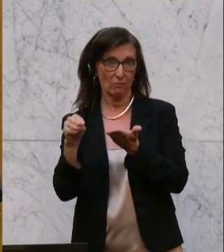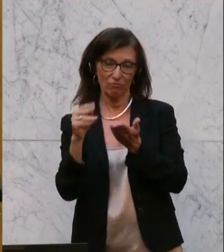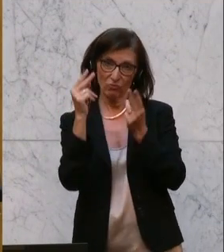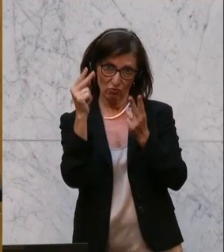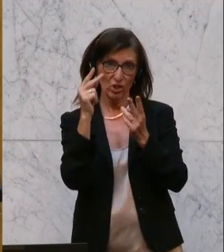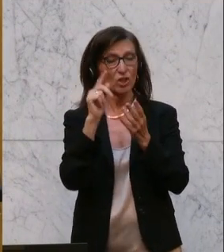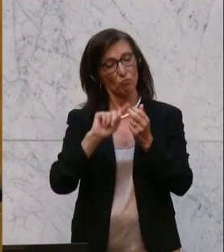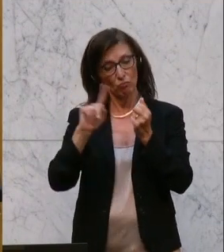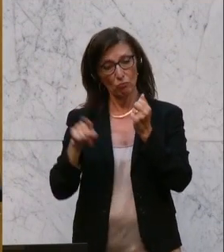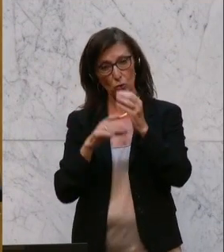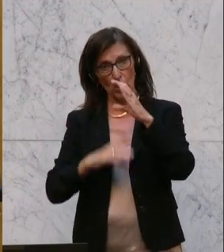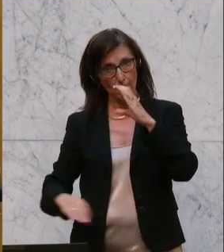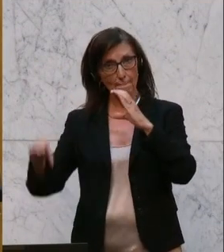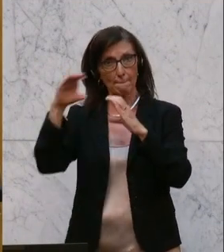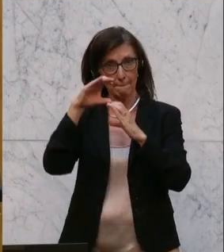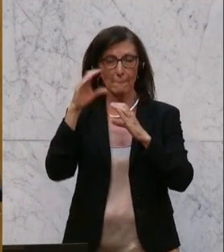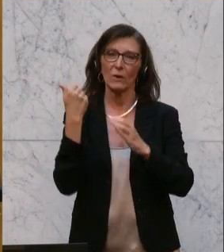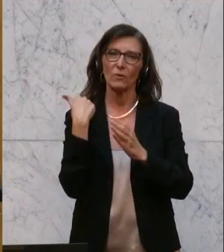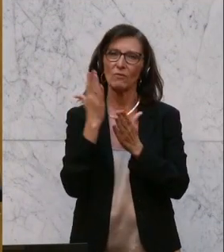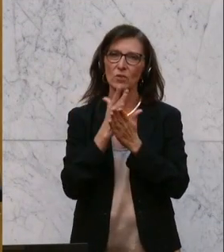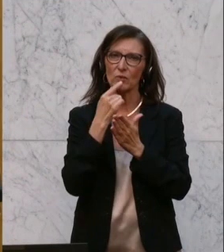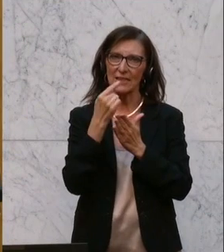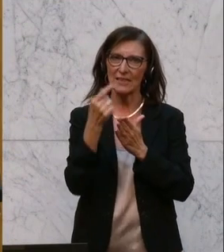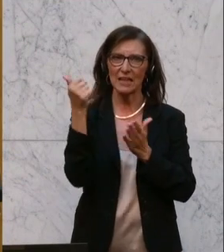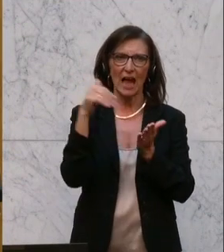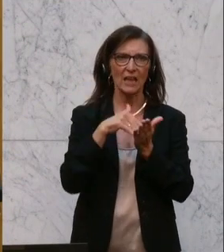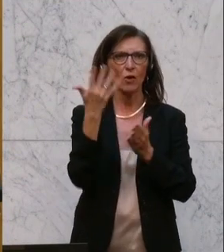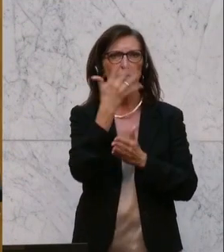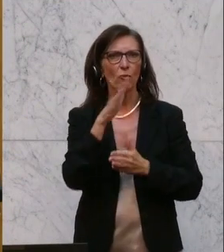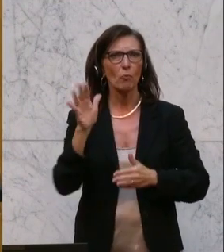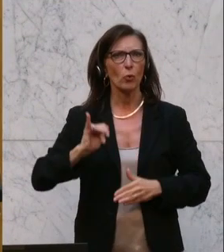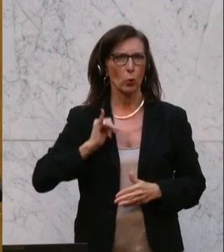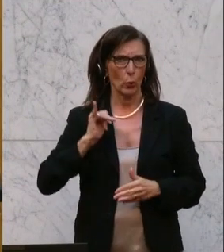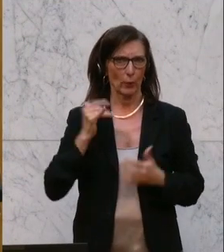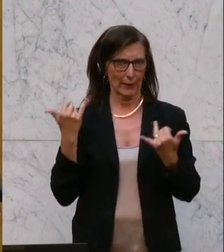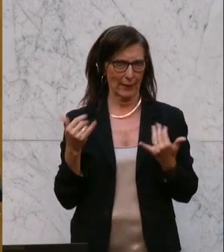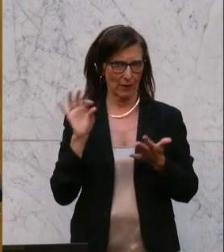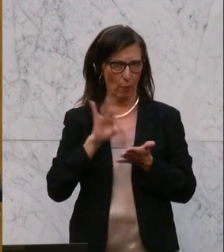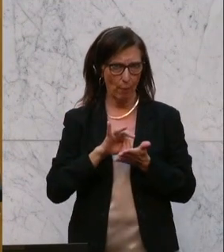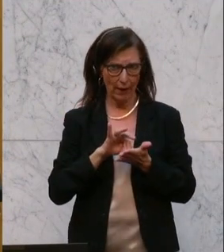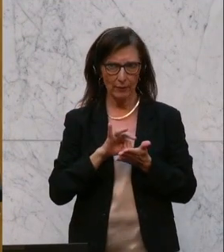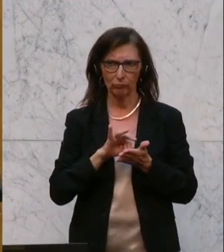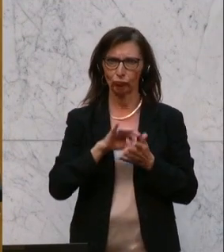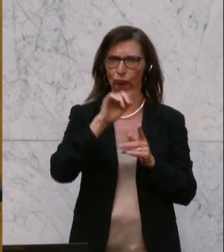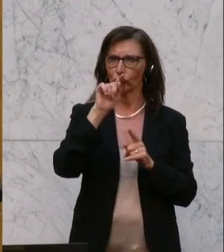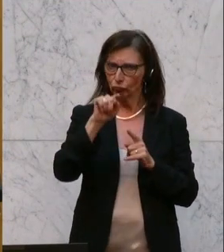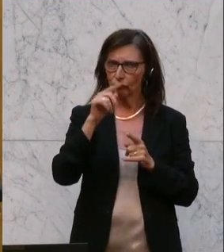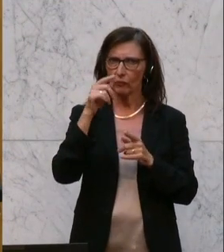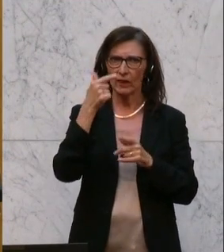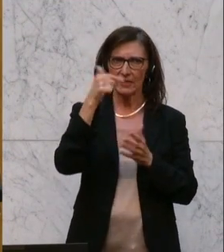Budget erhöht. Und es wurde ja schon gesagt, es sind circa 1.500 Jugendliche derzeit, die sich jeweils im Jahr